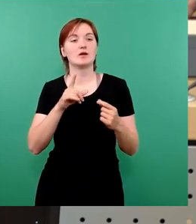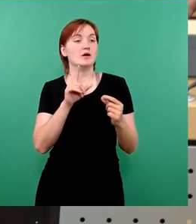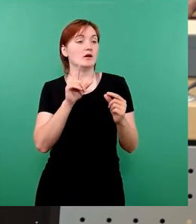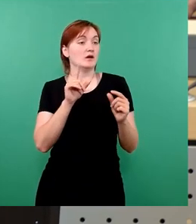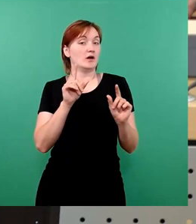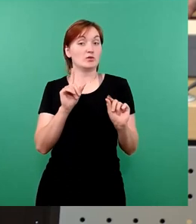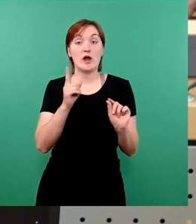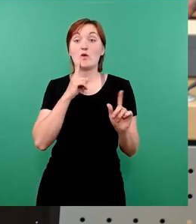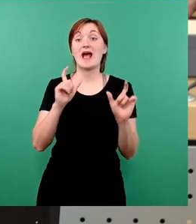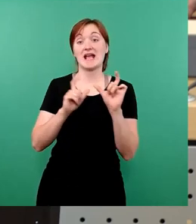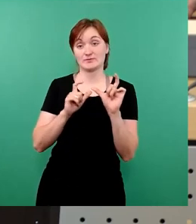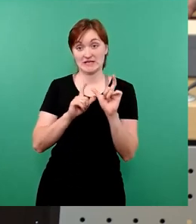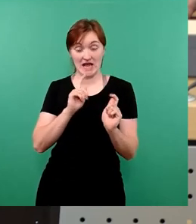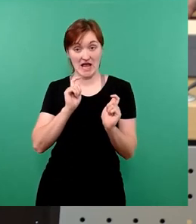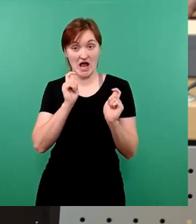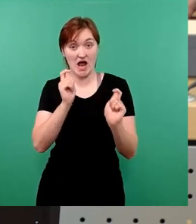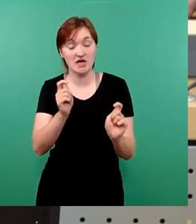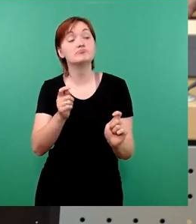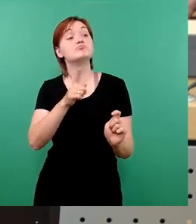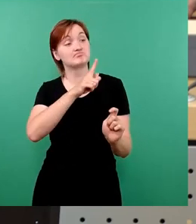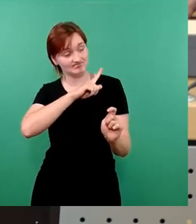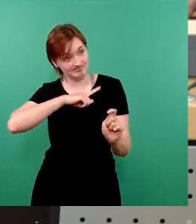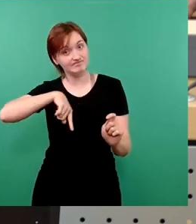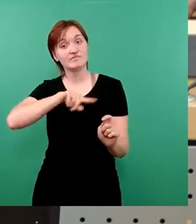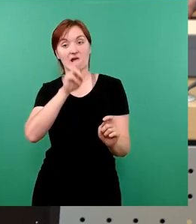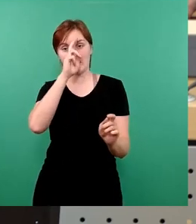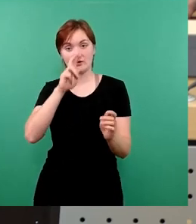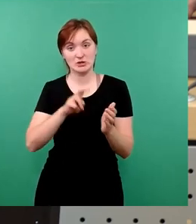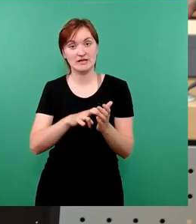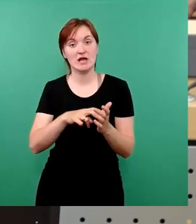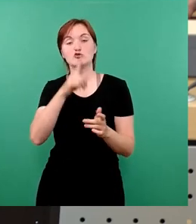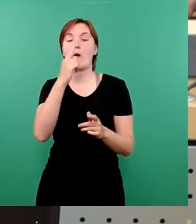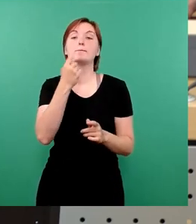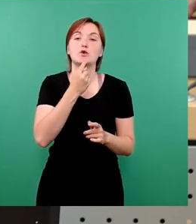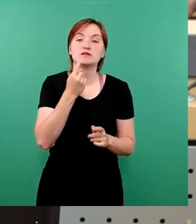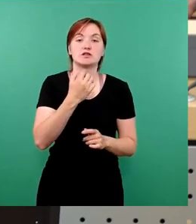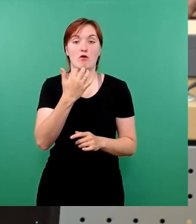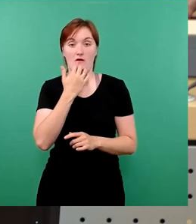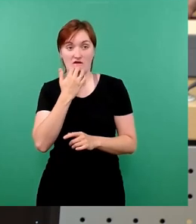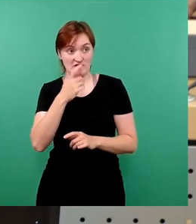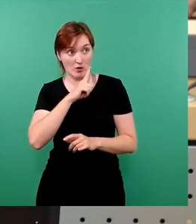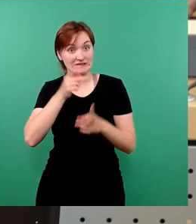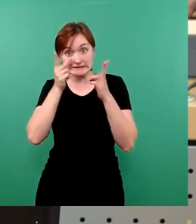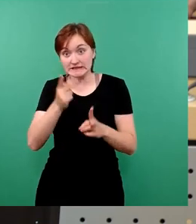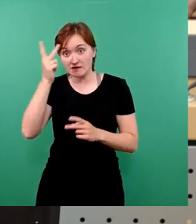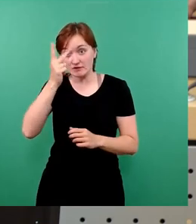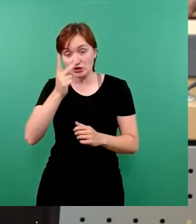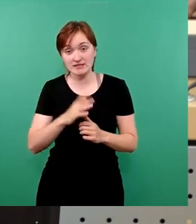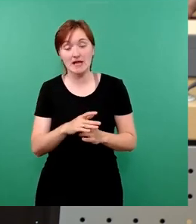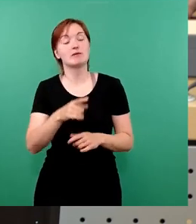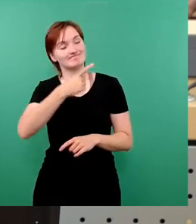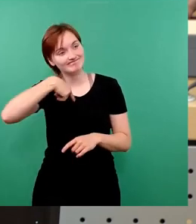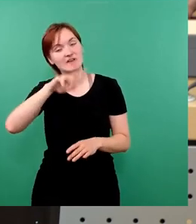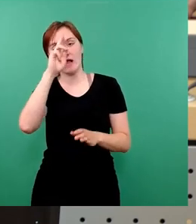auch dem SPD-Antrag unsere Zustimmung geben. Er war jetzt nur mündlich. Ich hoffe, dass ich ihn jetzt auch richtig verstanden habe. Also, aber wir werden,